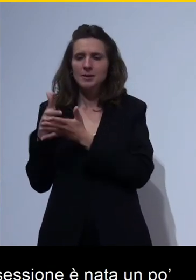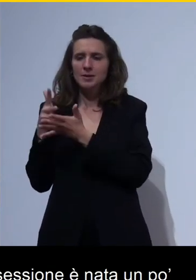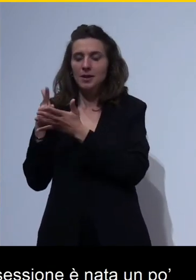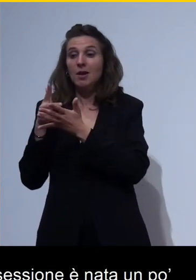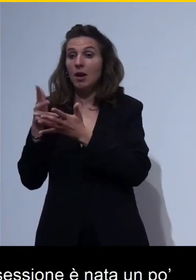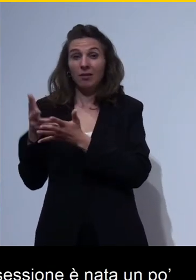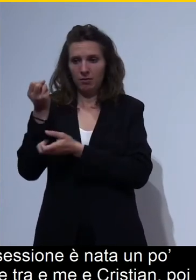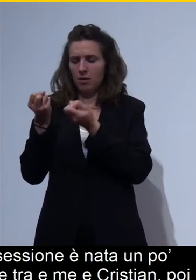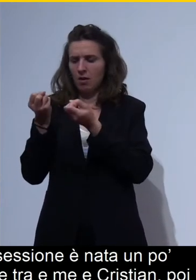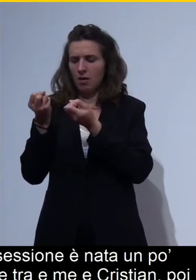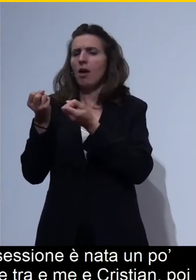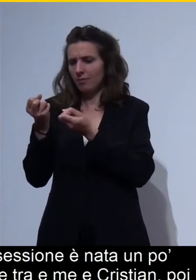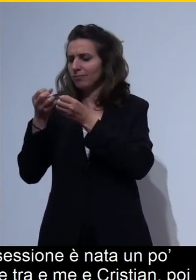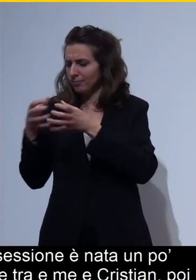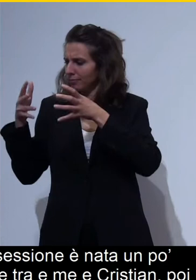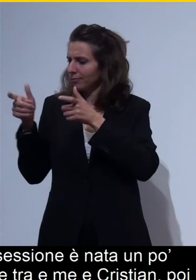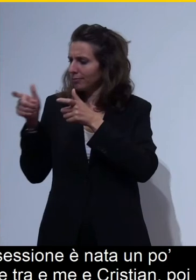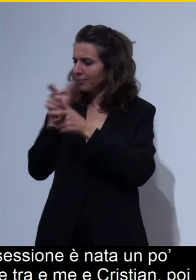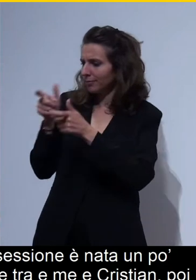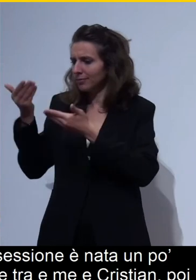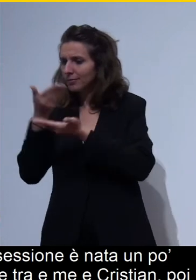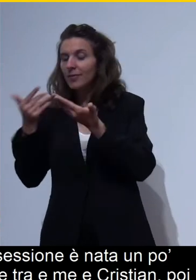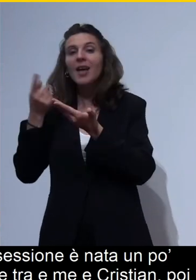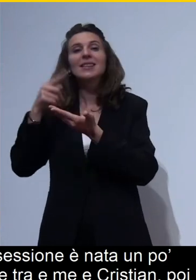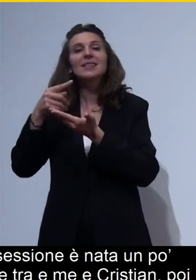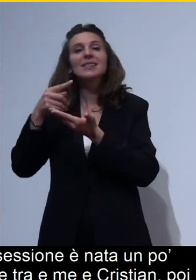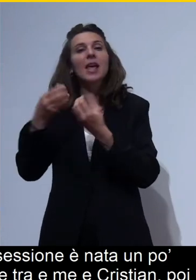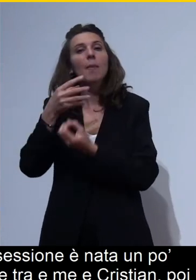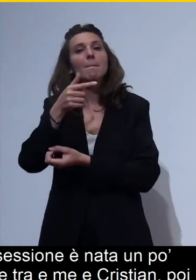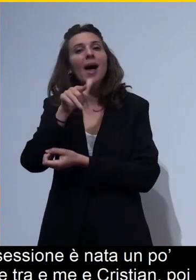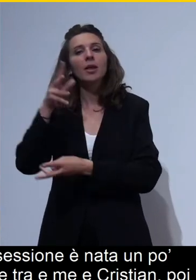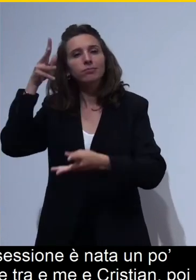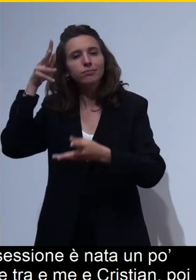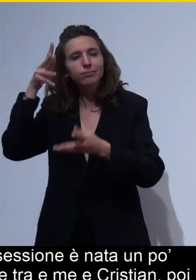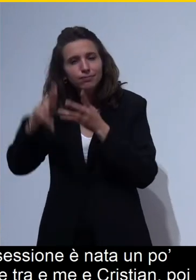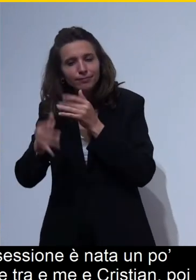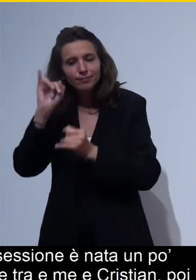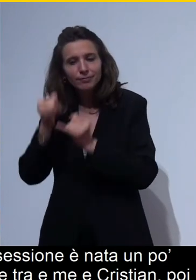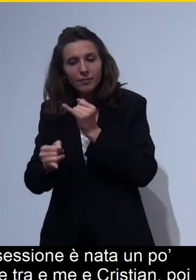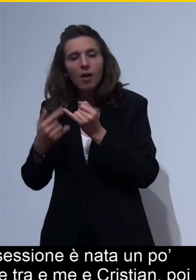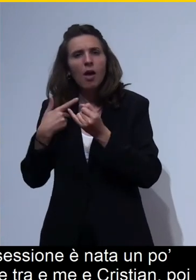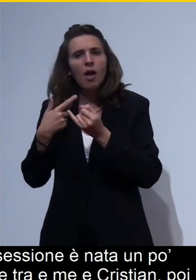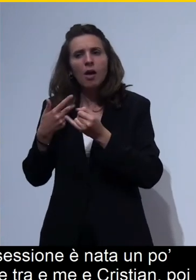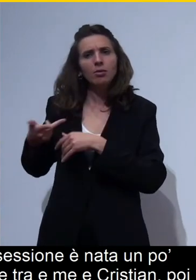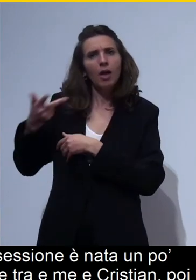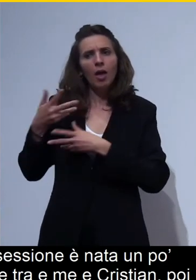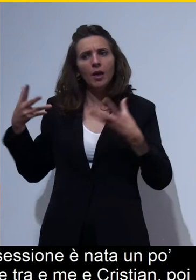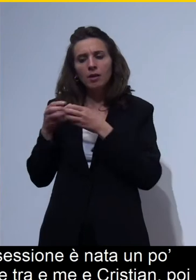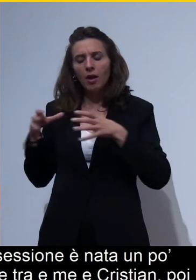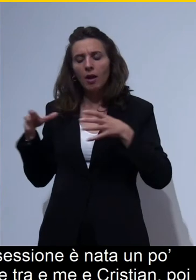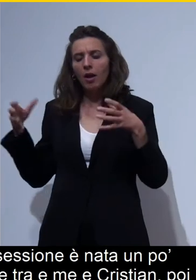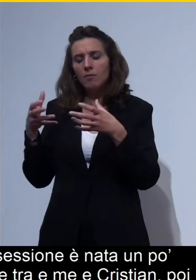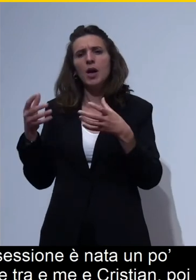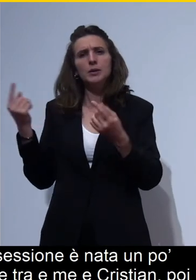approfondito anche con Mattia. Insieme abbiamo fatto un'analisi di quelle che sono le